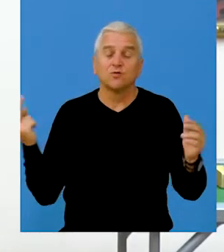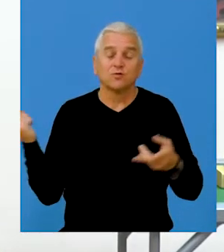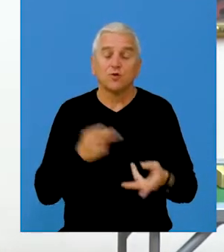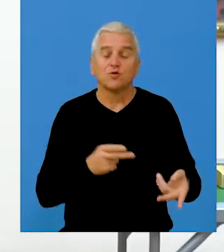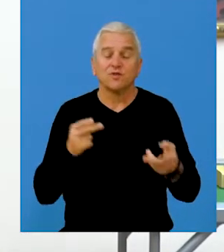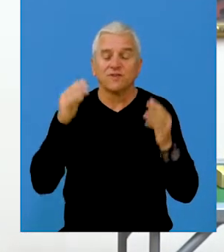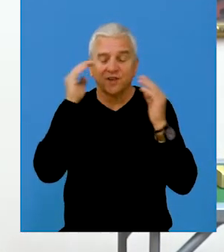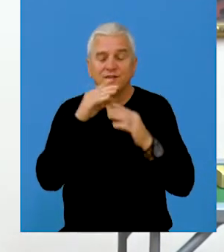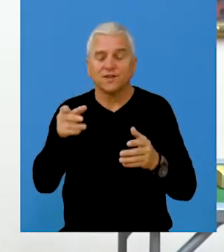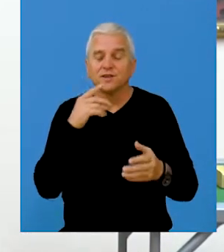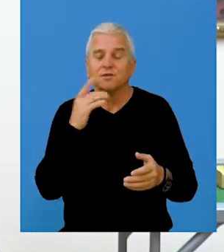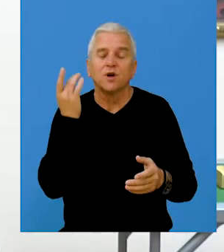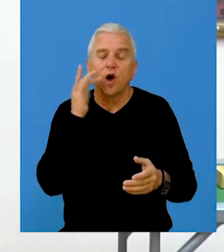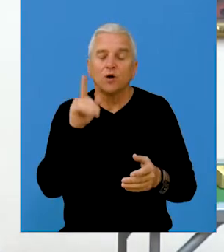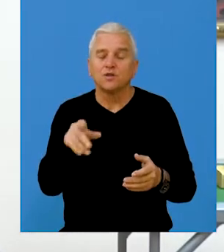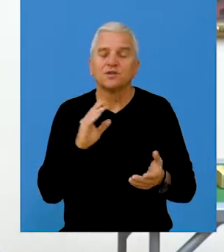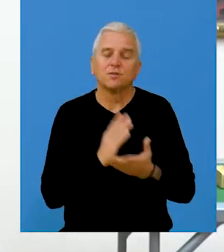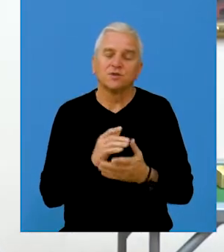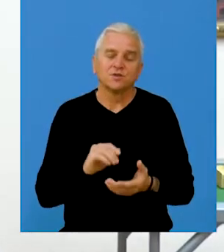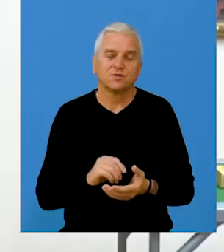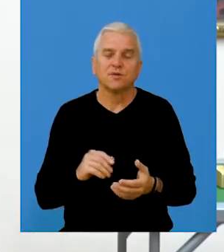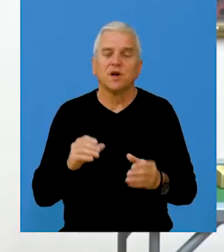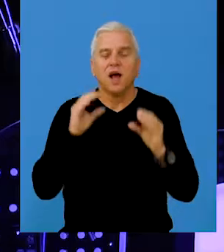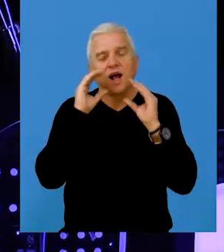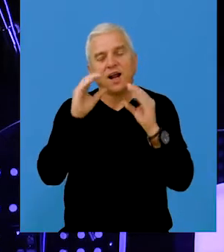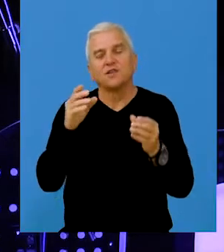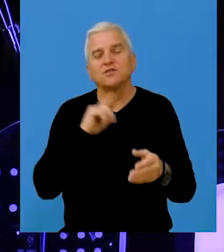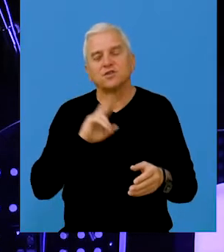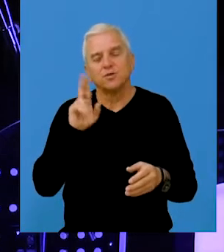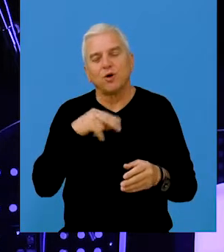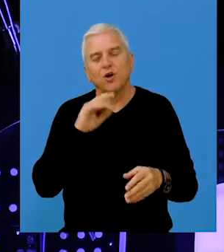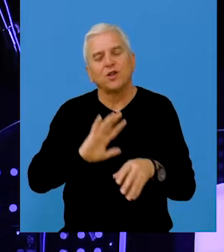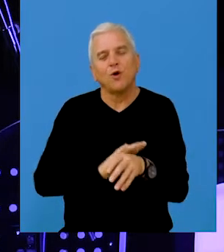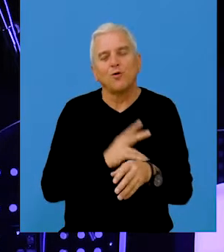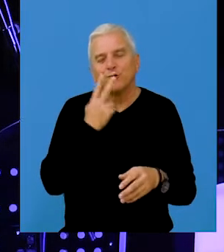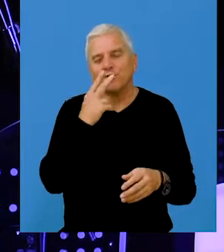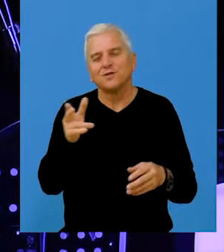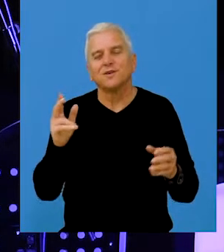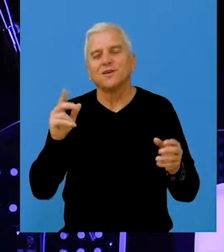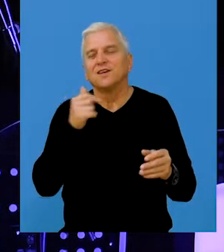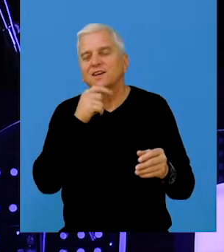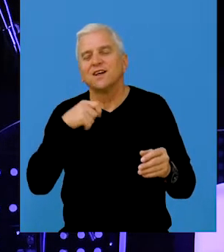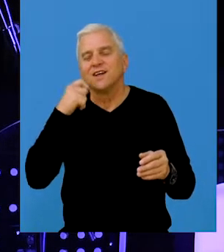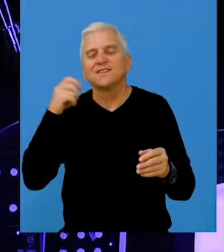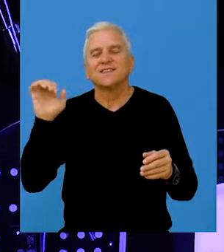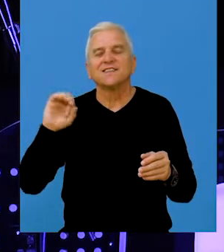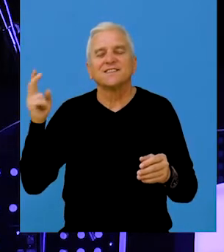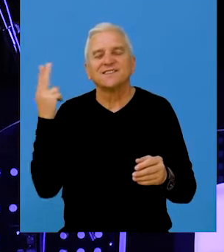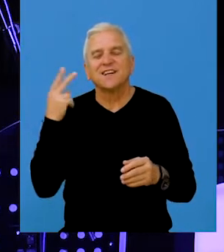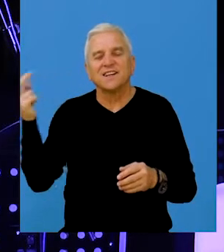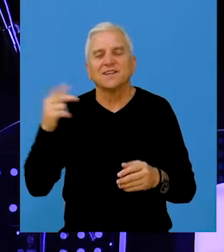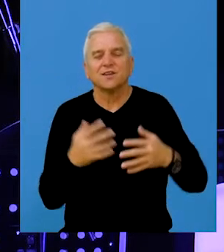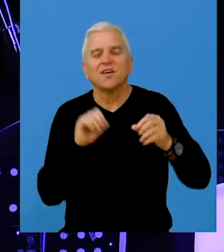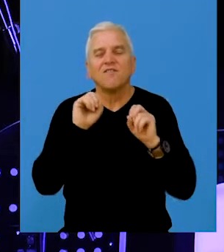večeras baš briljirali i svirali odlično. Publika imala priliku da uživa u izvedbi Vanje Elijeva iz